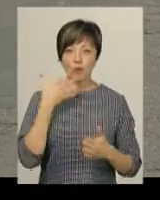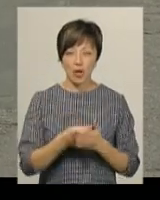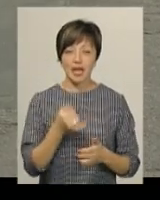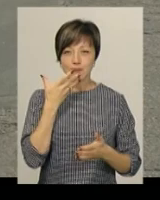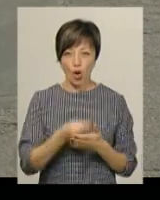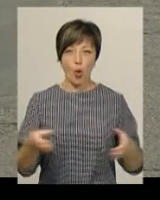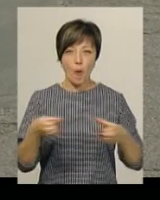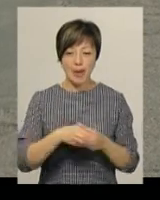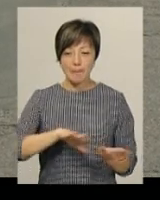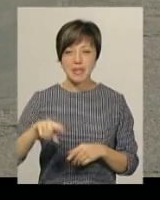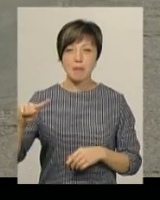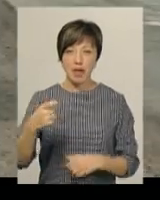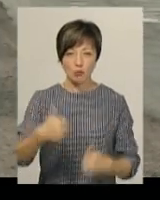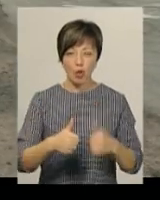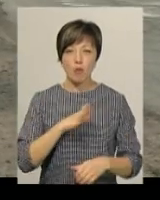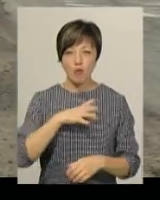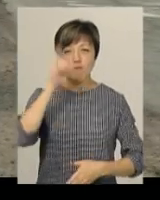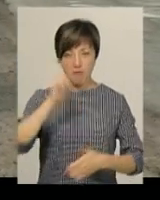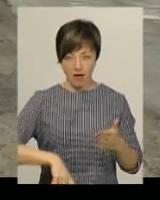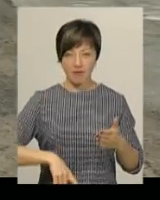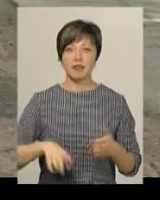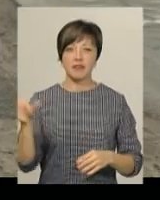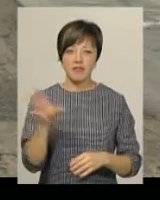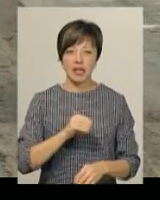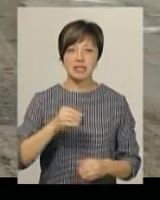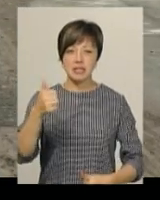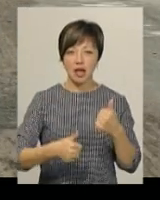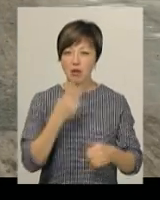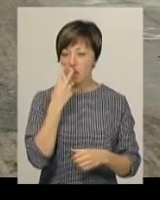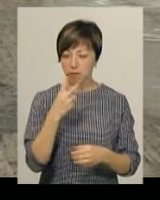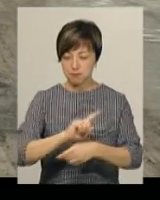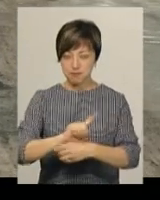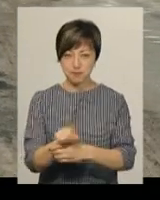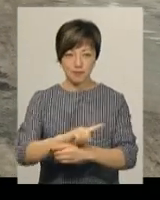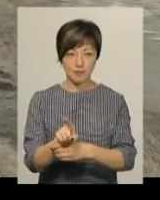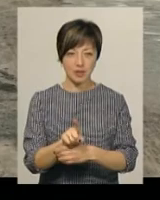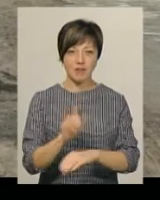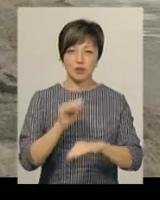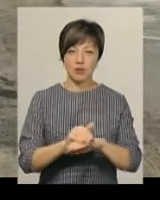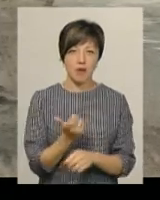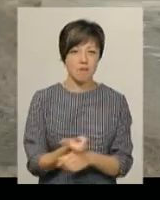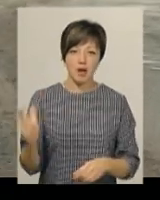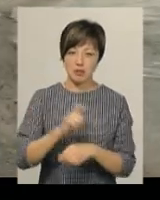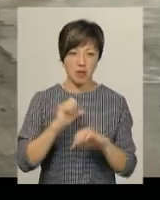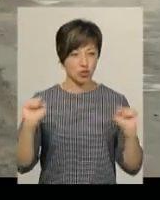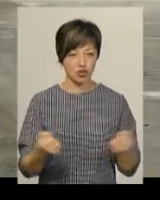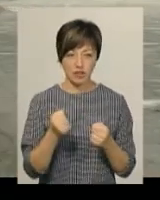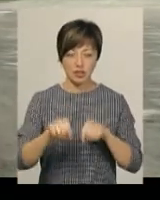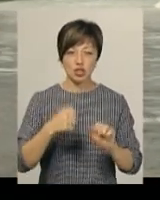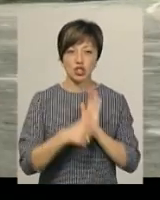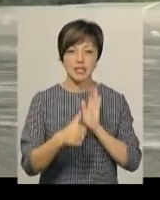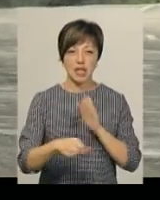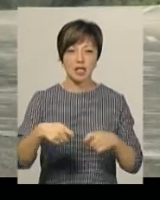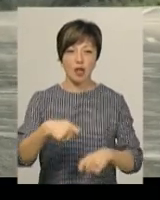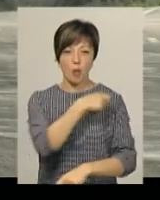своєї команди після першого заїзду був певен. Юнак каже, увесь заїзд поглядав на спідометр, прилад фіксував максимальну швидкість велосипедиста – 60